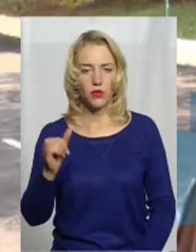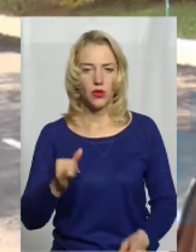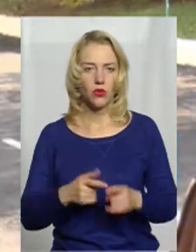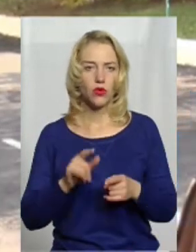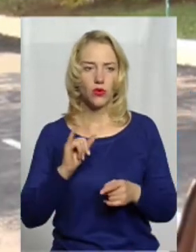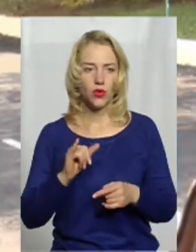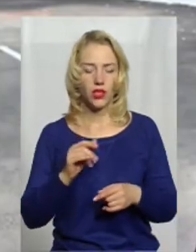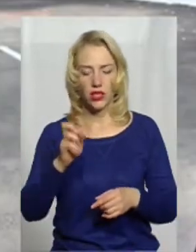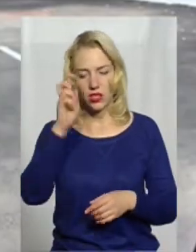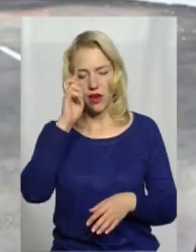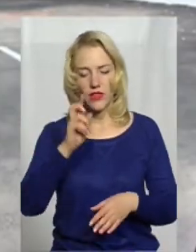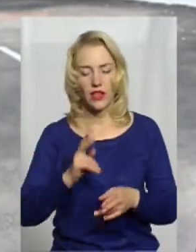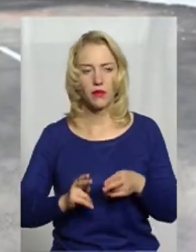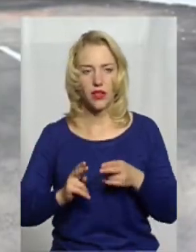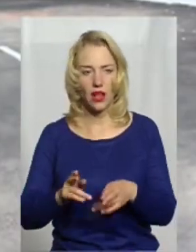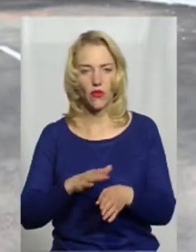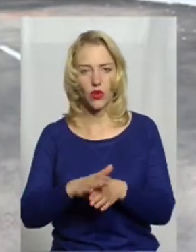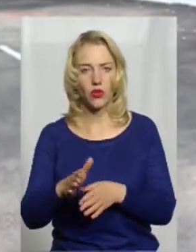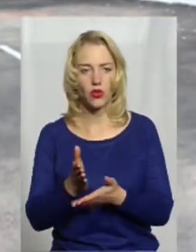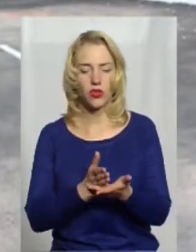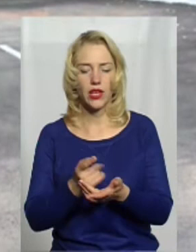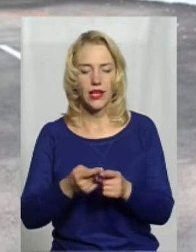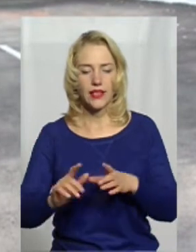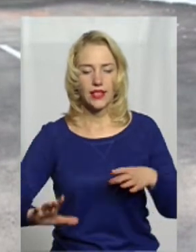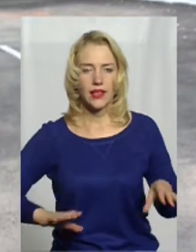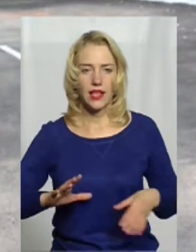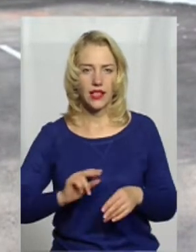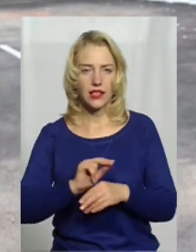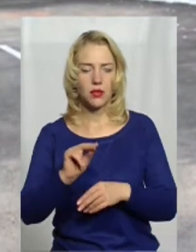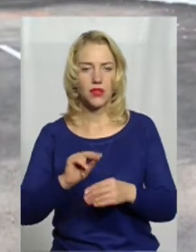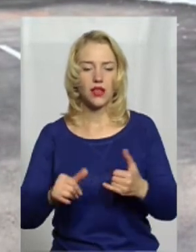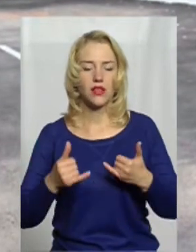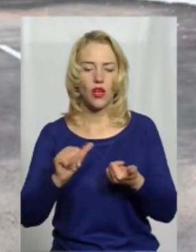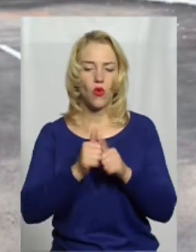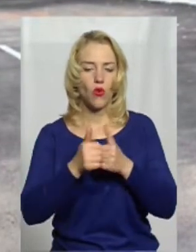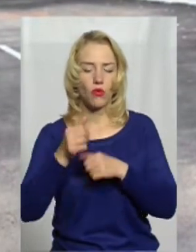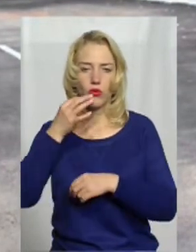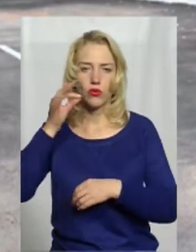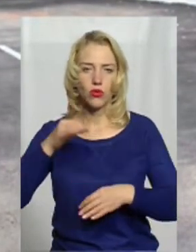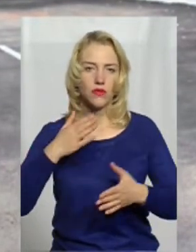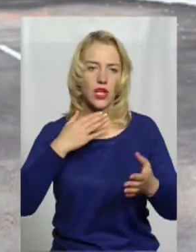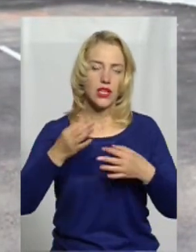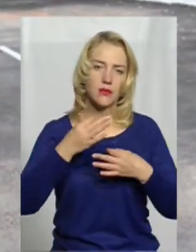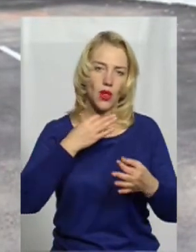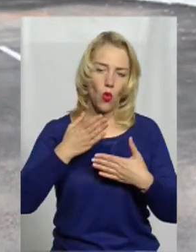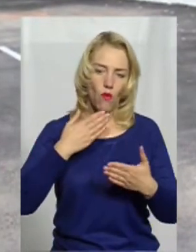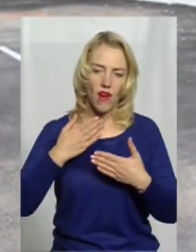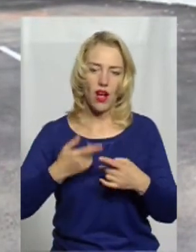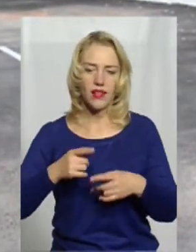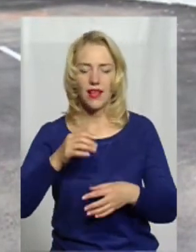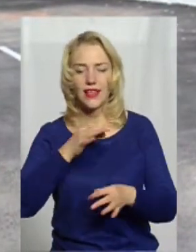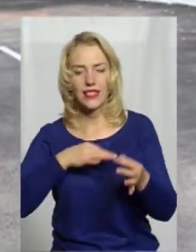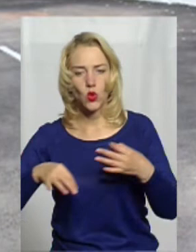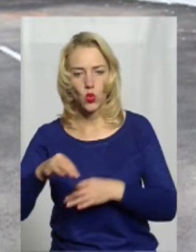кримінальної виконавчої служби. Це проводиться як тренінг-семінар для обміну досвідом, спілкування, дискусії, обговорення різних